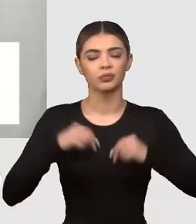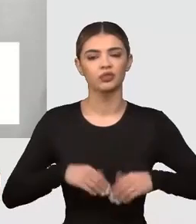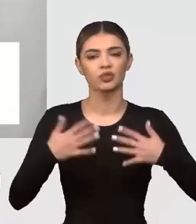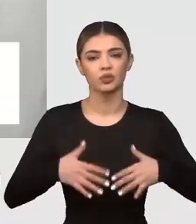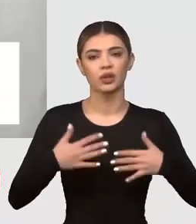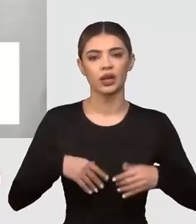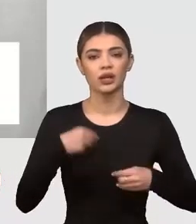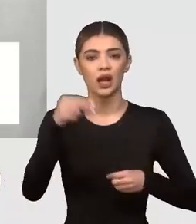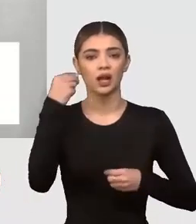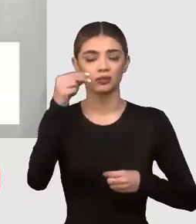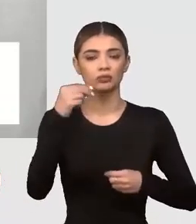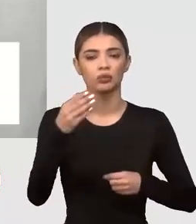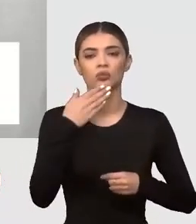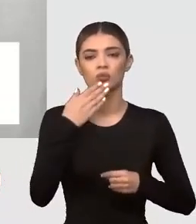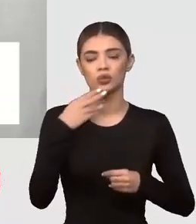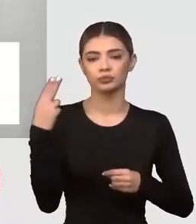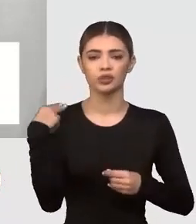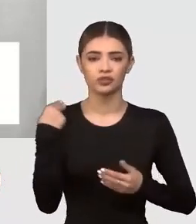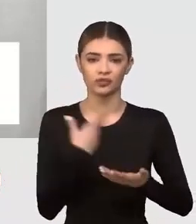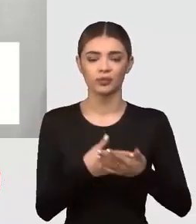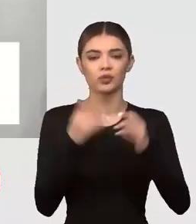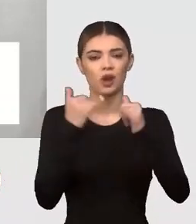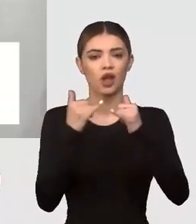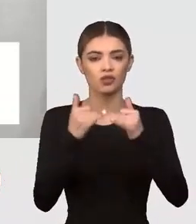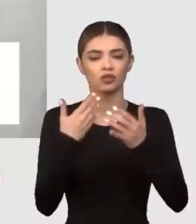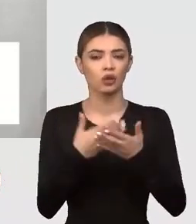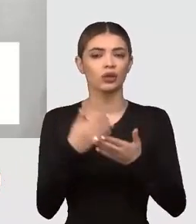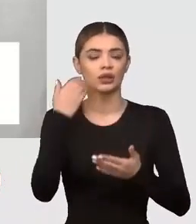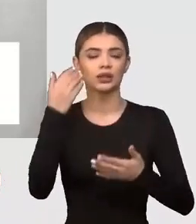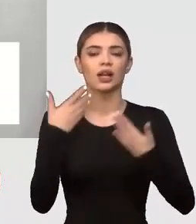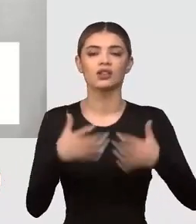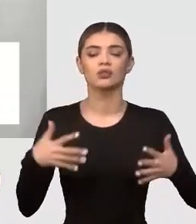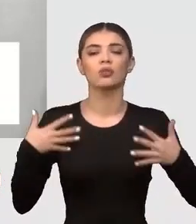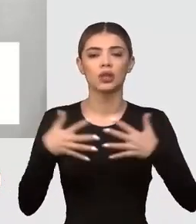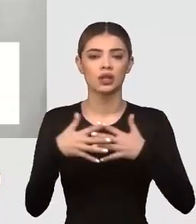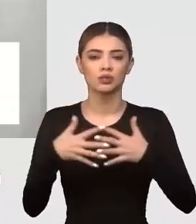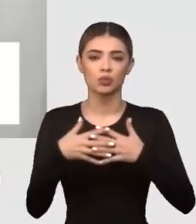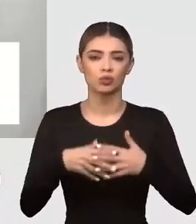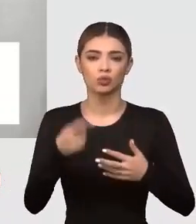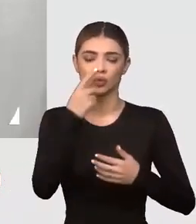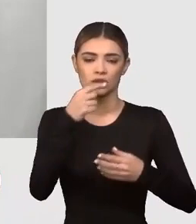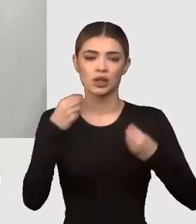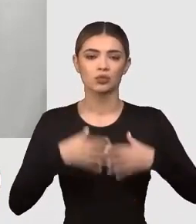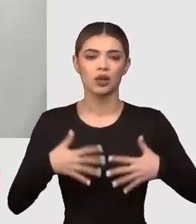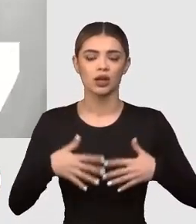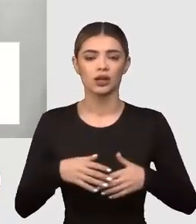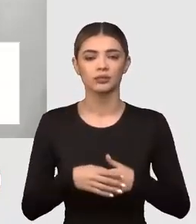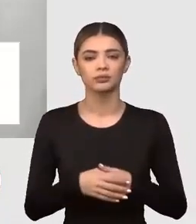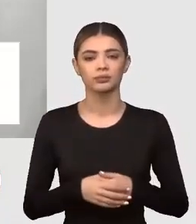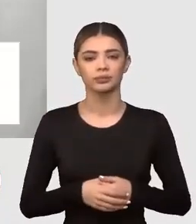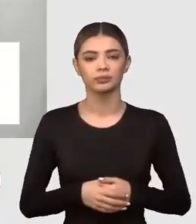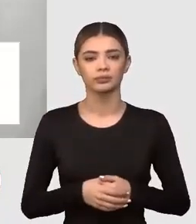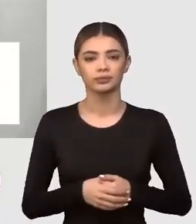Zelențkii nu a putut încheia fără să le mulțumească liderilor pentru sprijinul acordat de la invazie Rusiei în Ucraina.